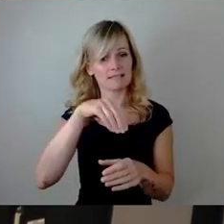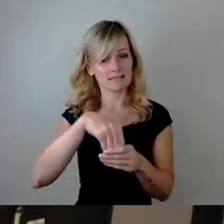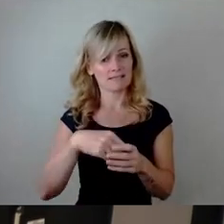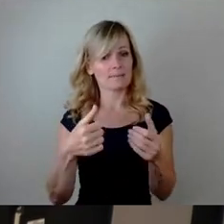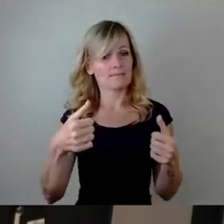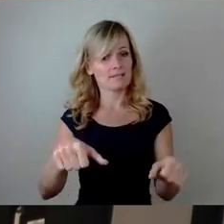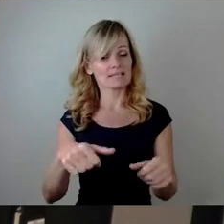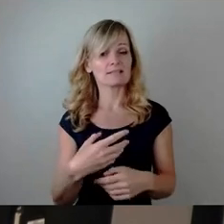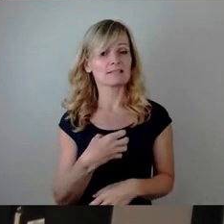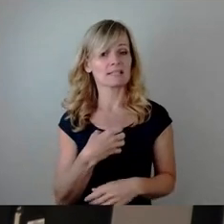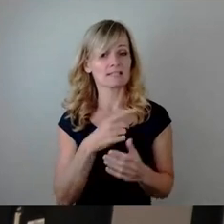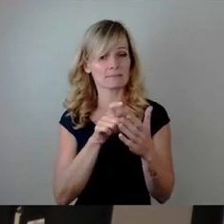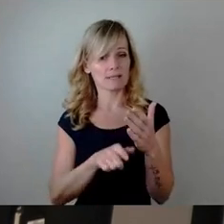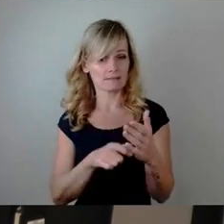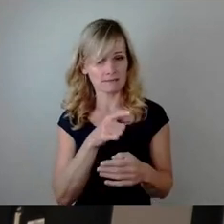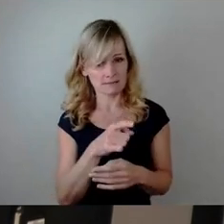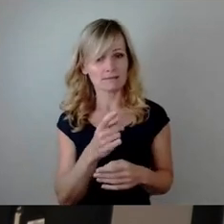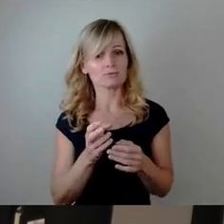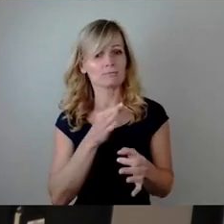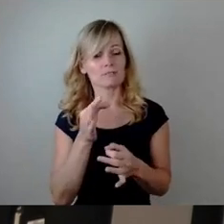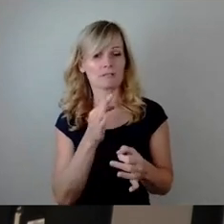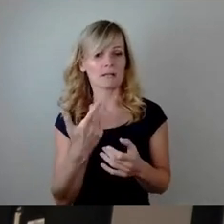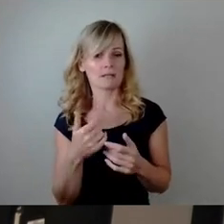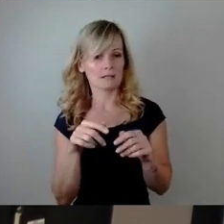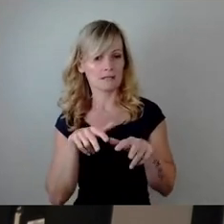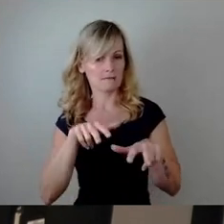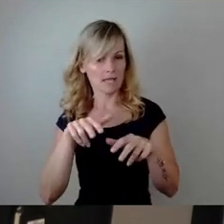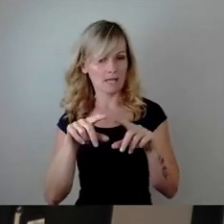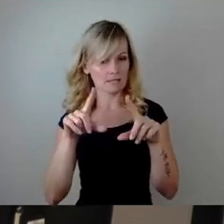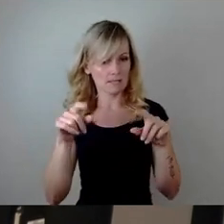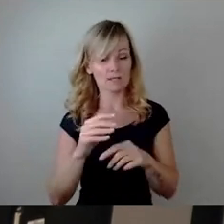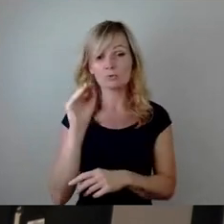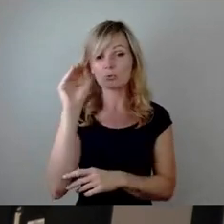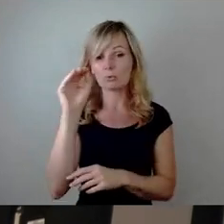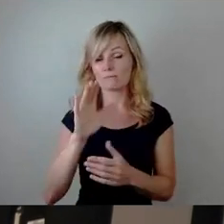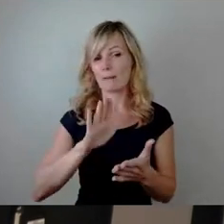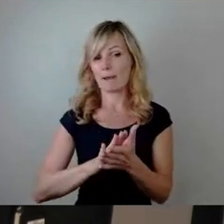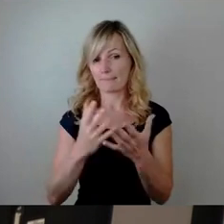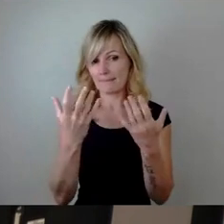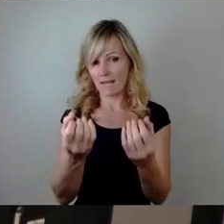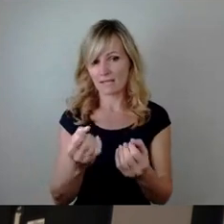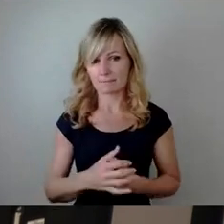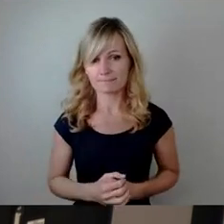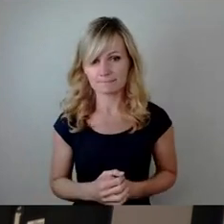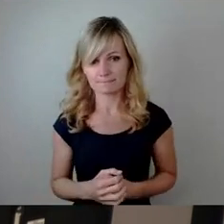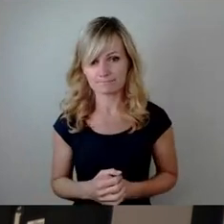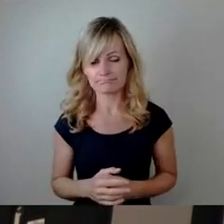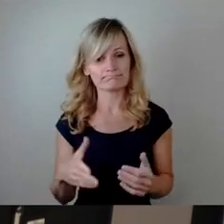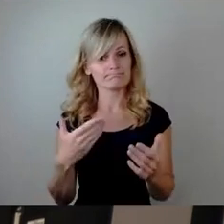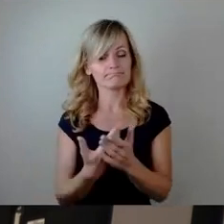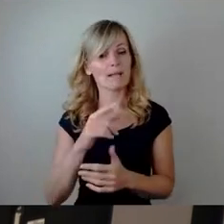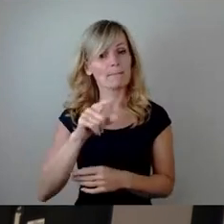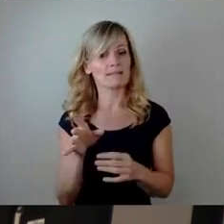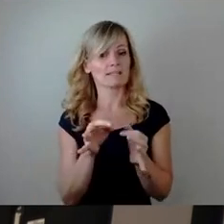insbesondere mit dem vergünstigten Verkehrsticket, auch einfach in Zukunft erhalten bleibt. Denn auch damit ist lediglich ein Mindestmaß an